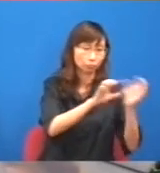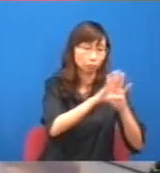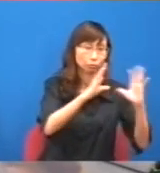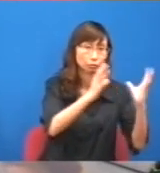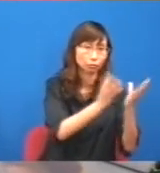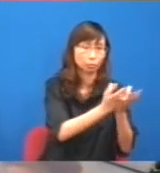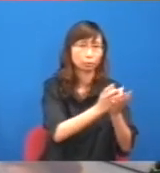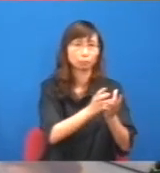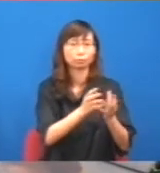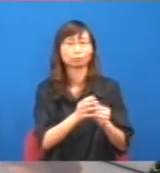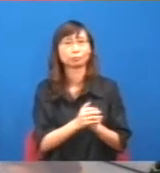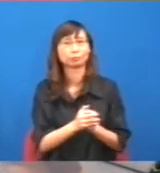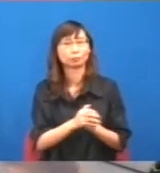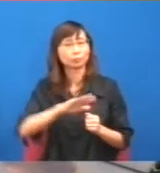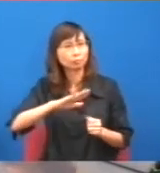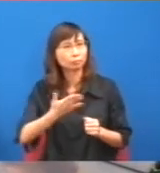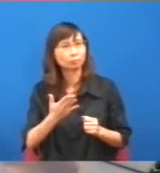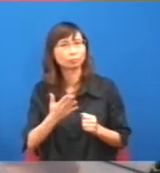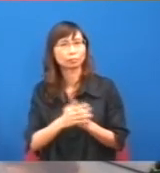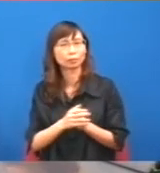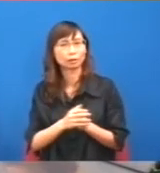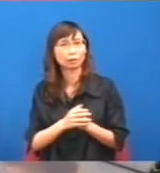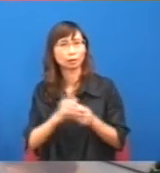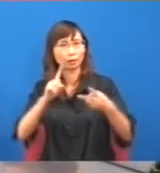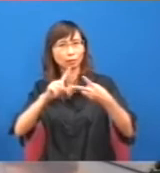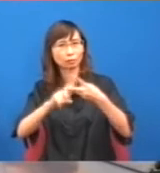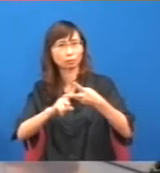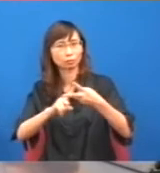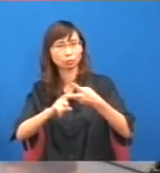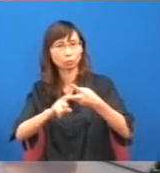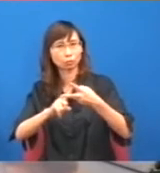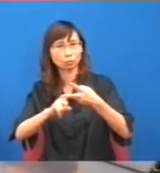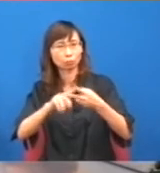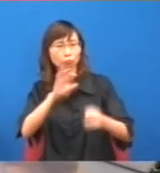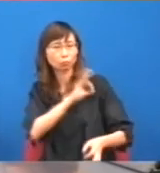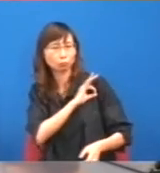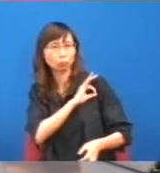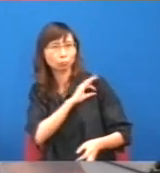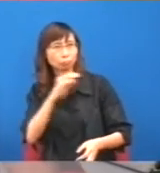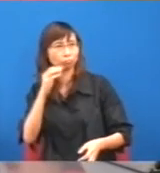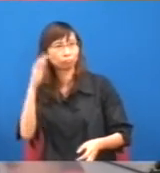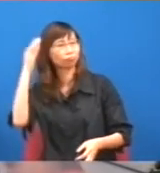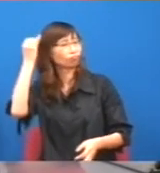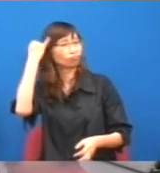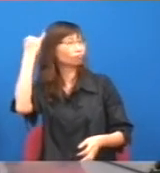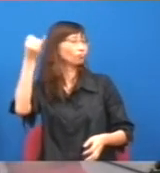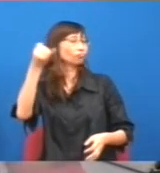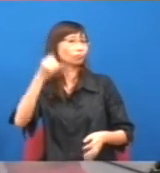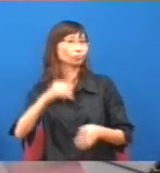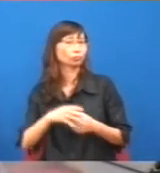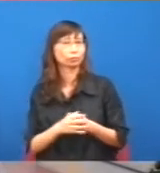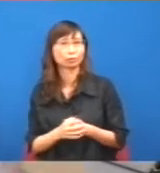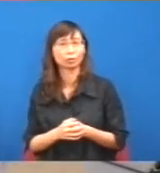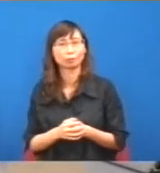如果你真的做也可以,但是那個問題,香港工會似乎不想這樣做,他就將整個問題混亂了,